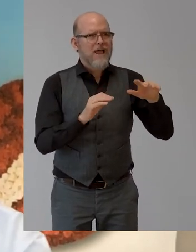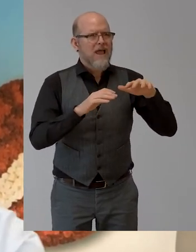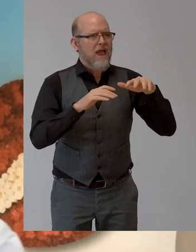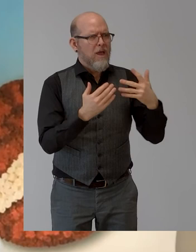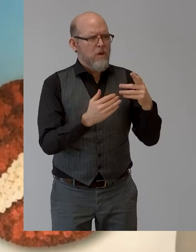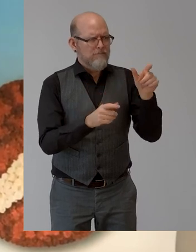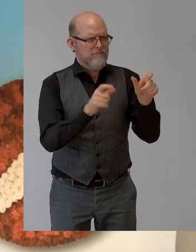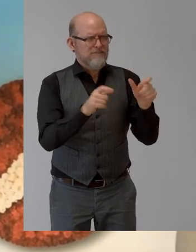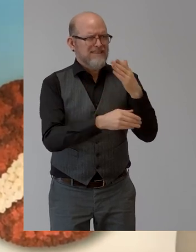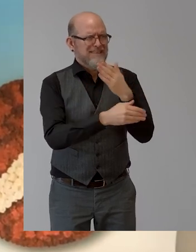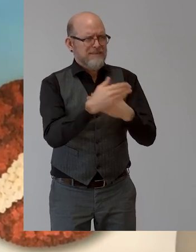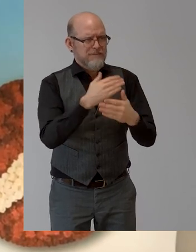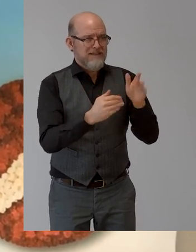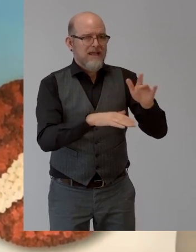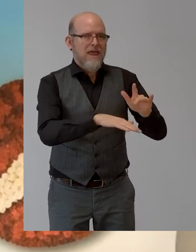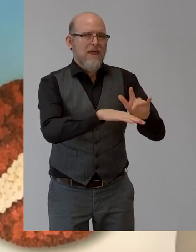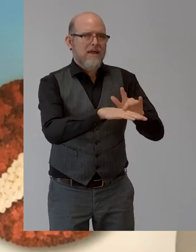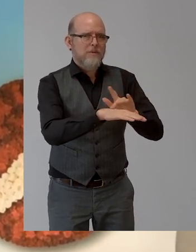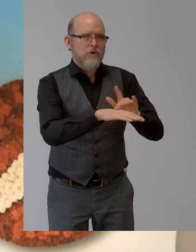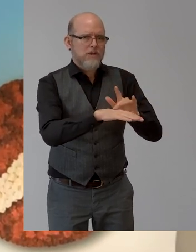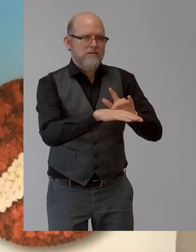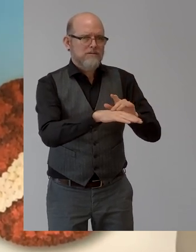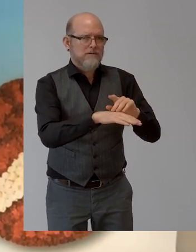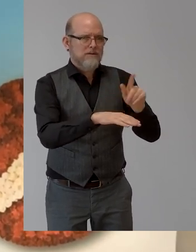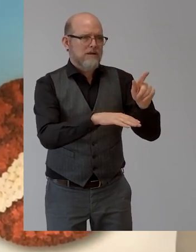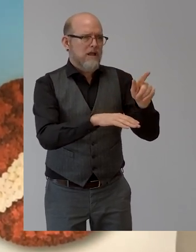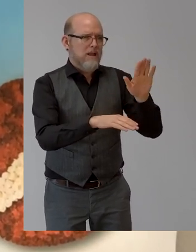and what kind of barriers you, let me say,